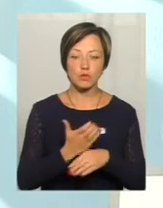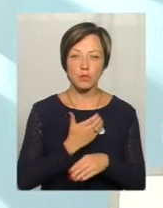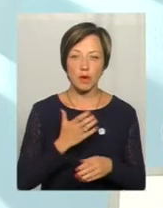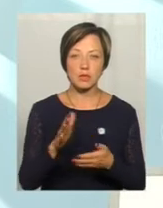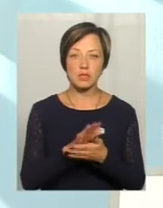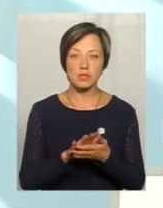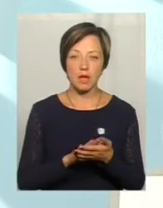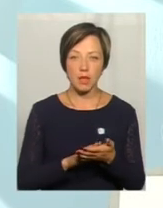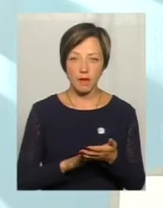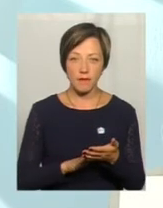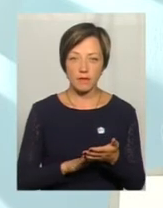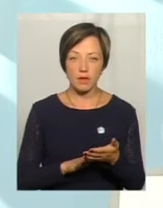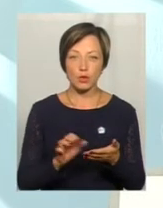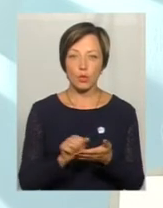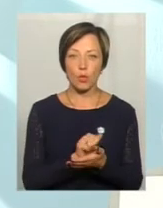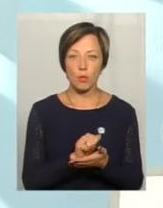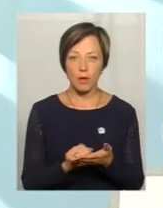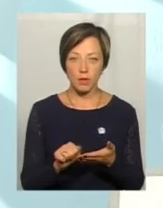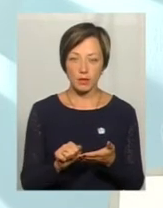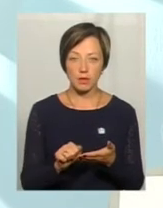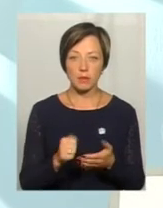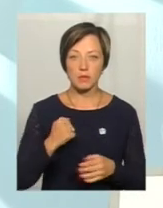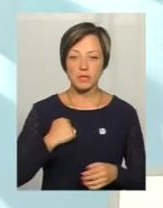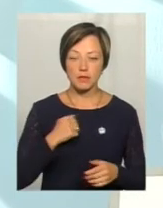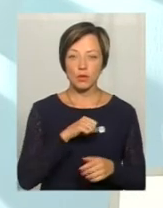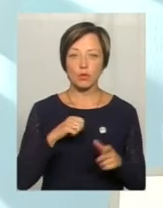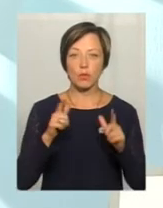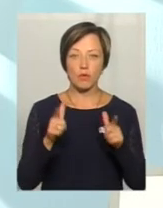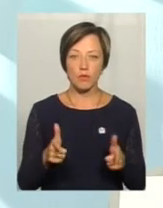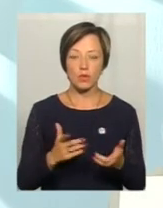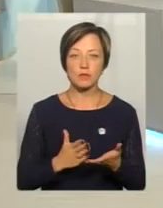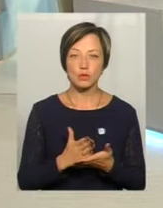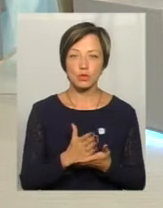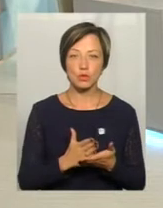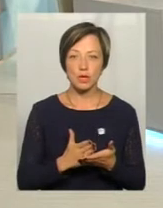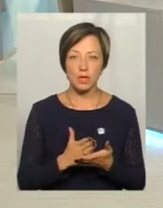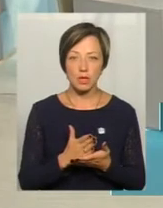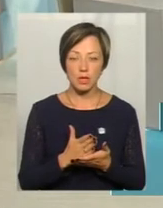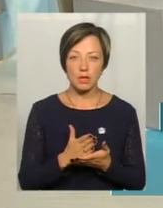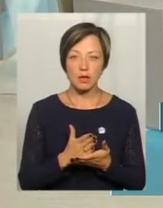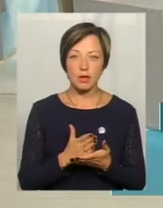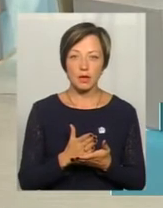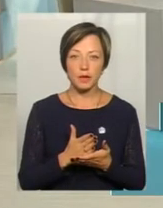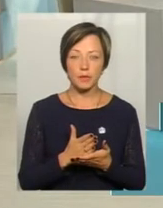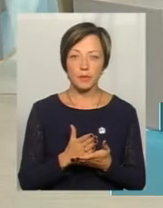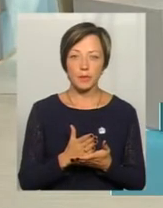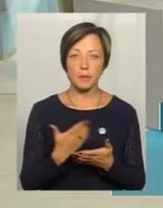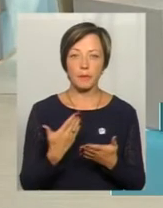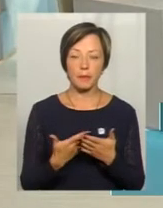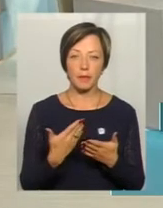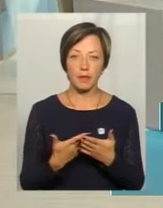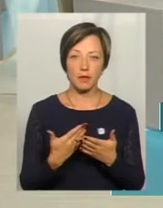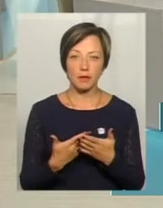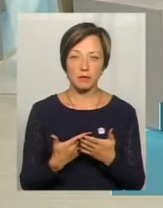заяви і документи бійців-добровольців, які служили, наприклад,